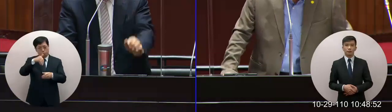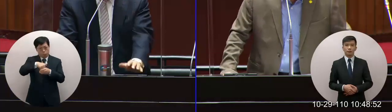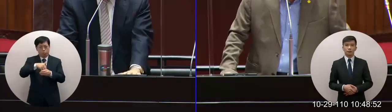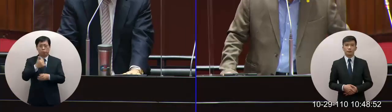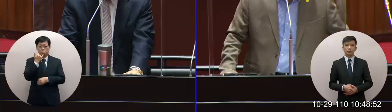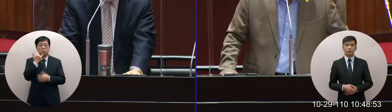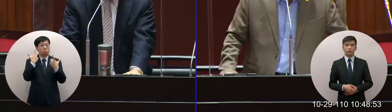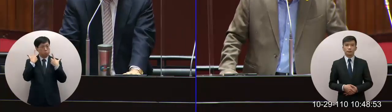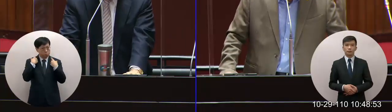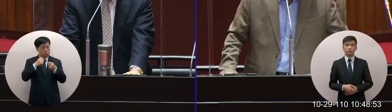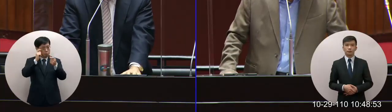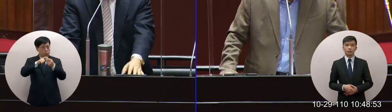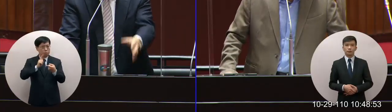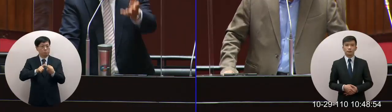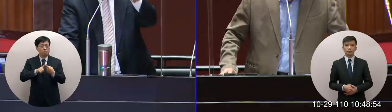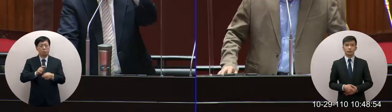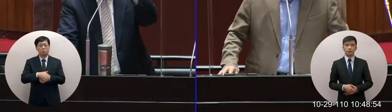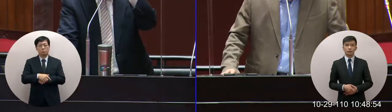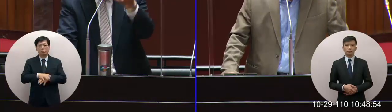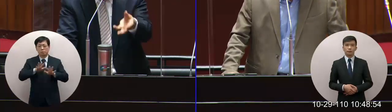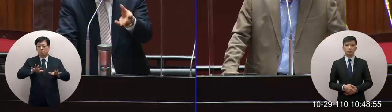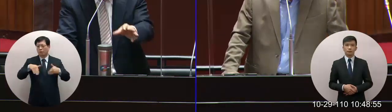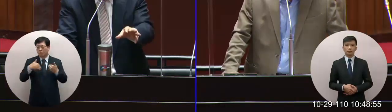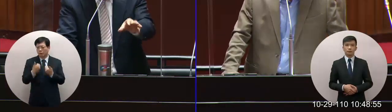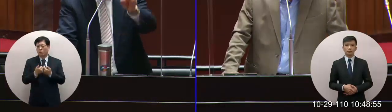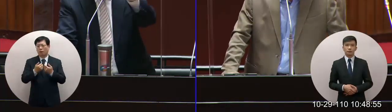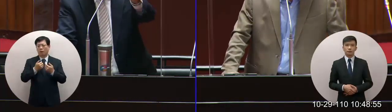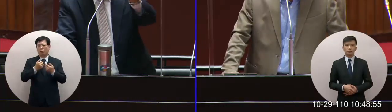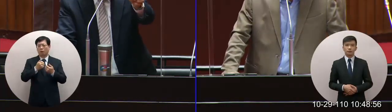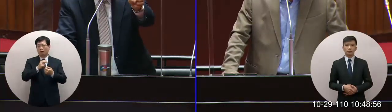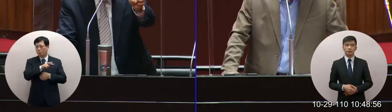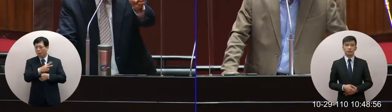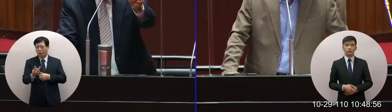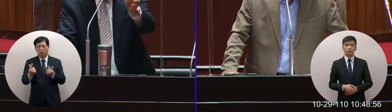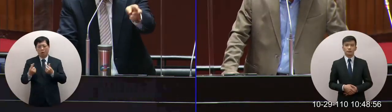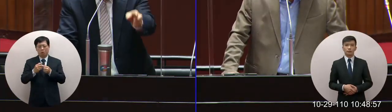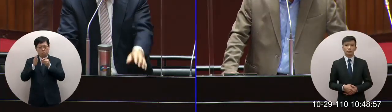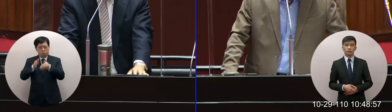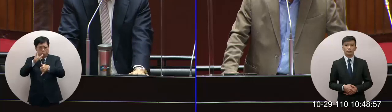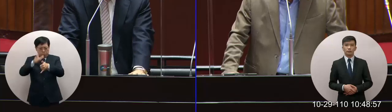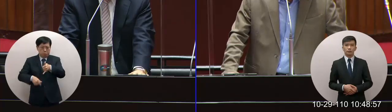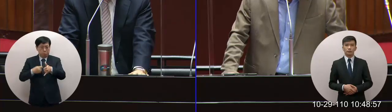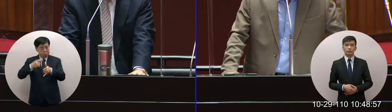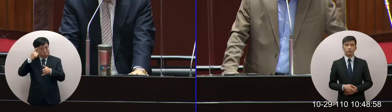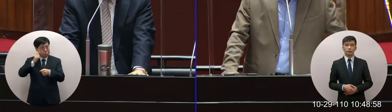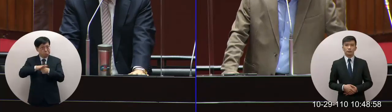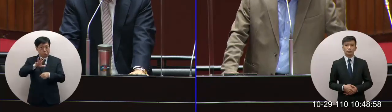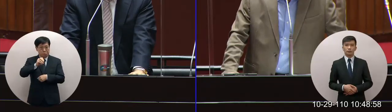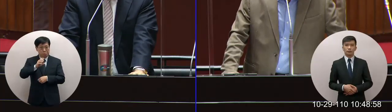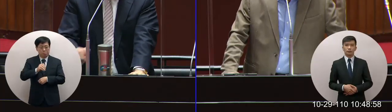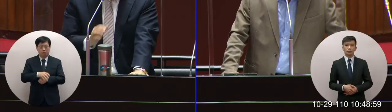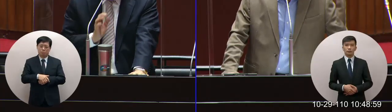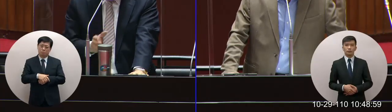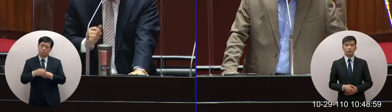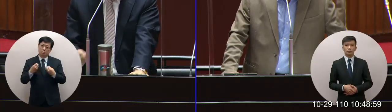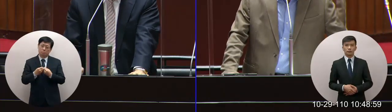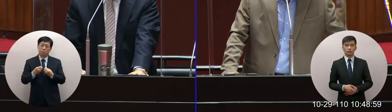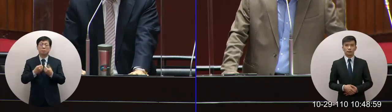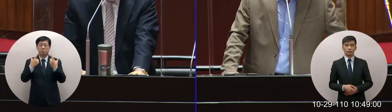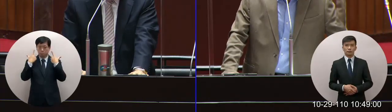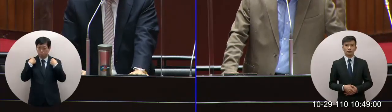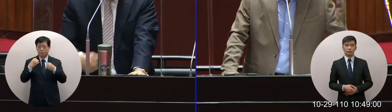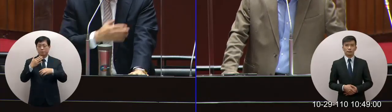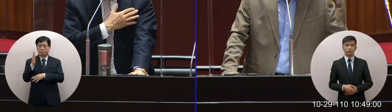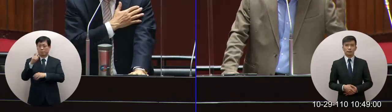公投原來的意義但他是要倒閣對人滿意不滿意當然政